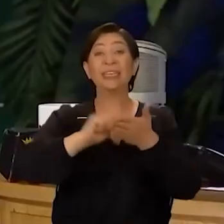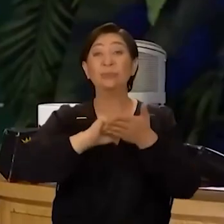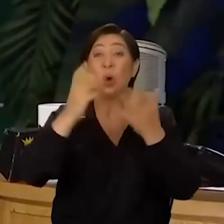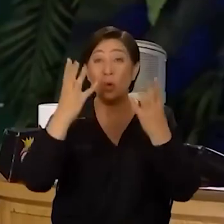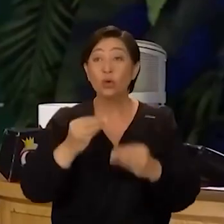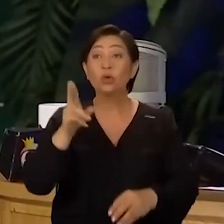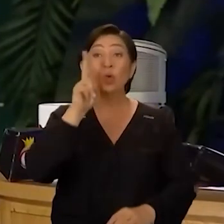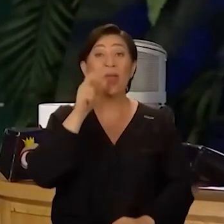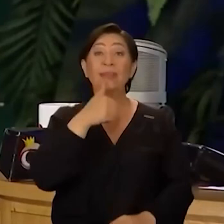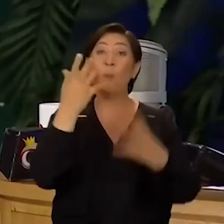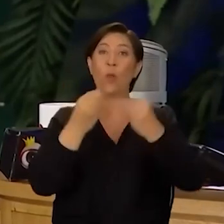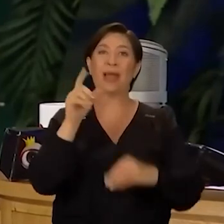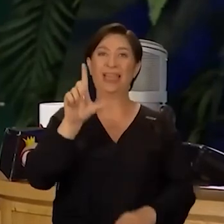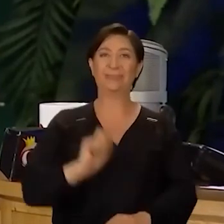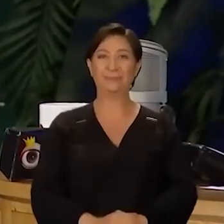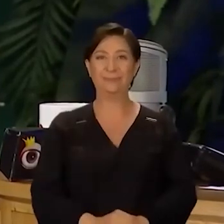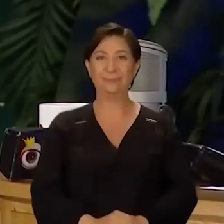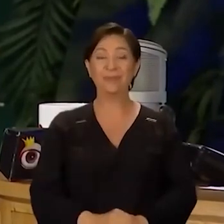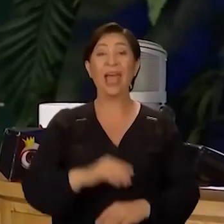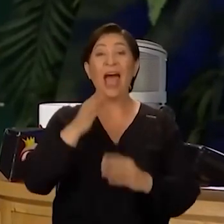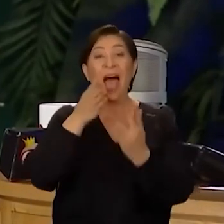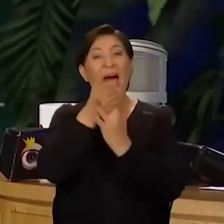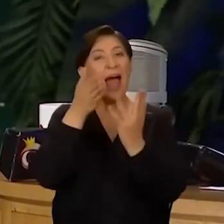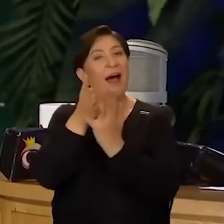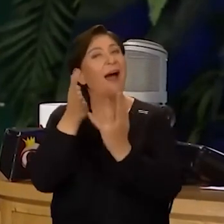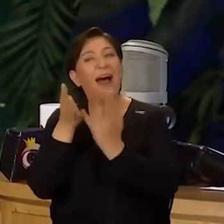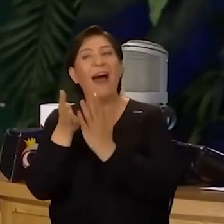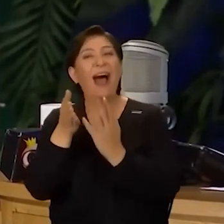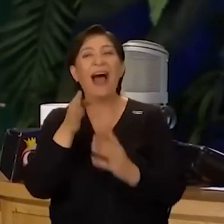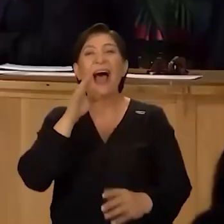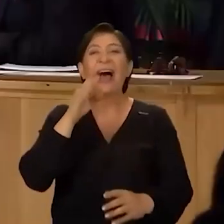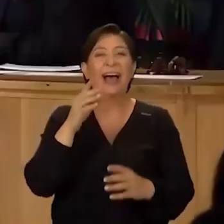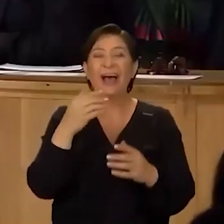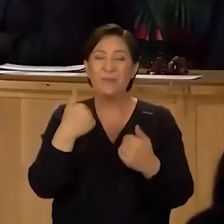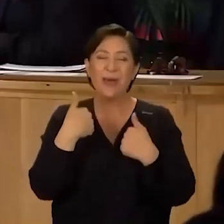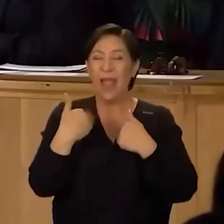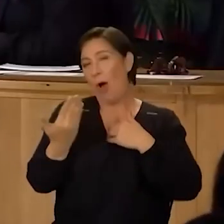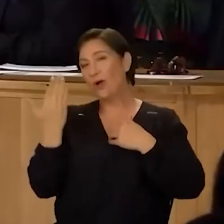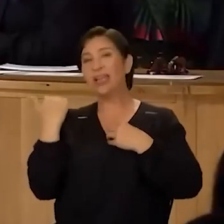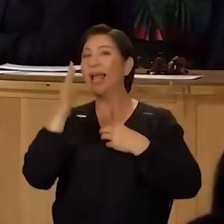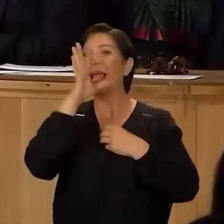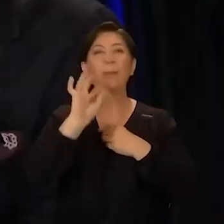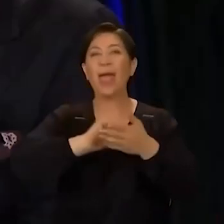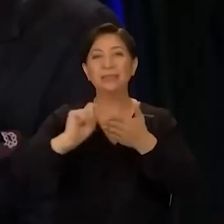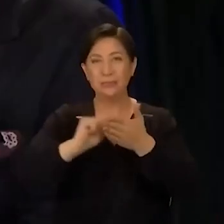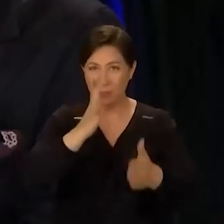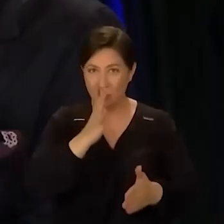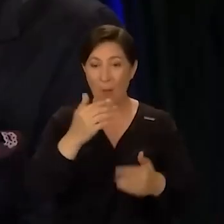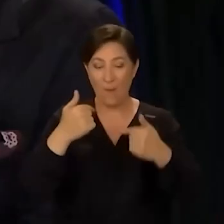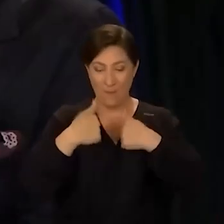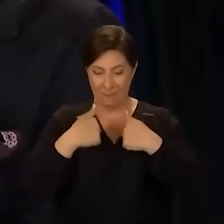anlamak için aslında son adam olmak lazım. Çünkü arada, ben benden önce kimlere yazdığını biliyorum.